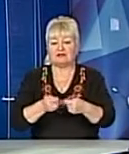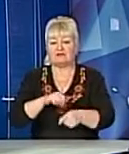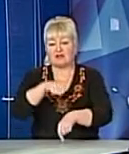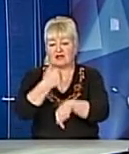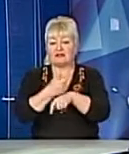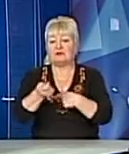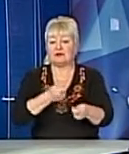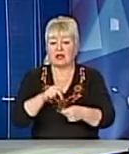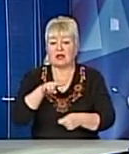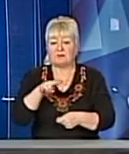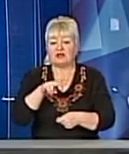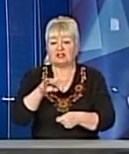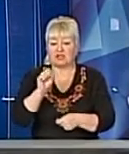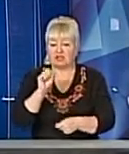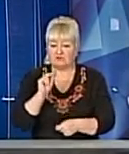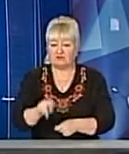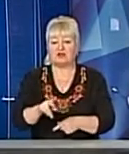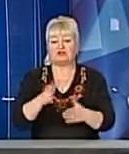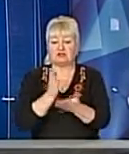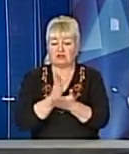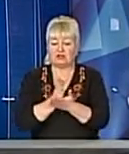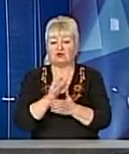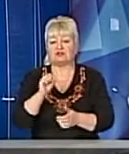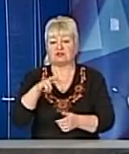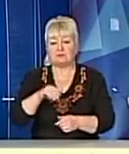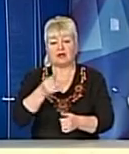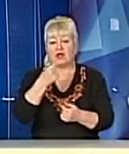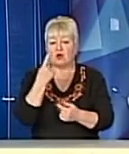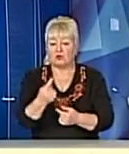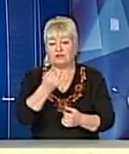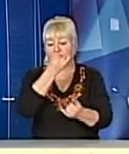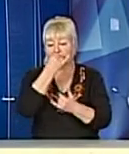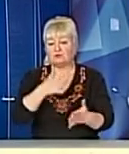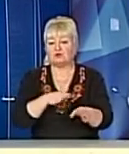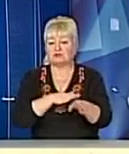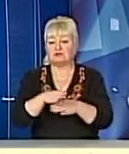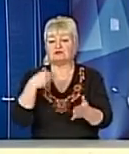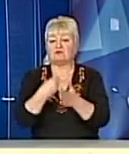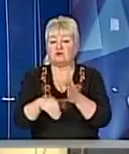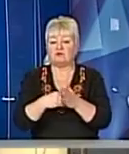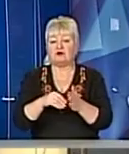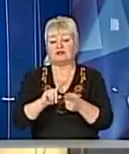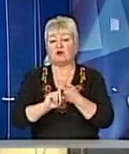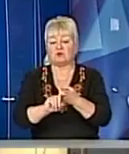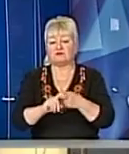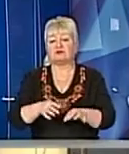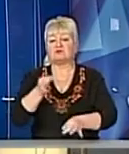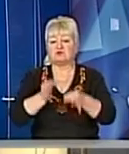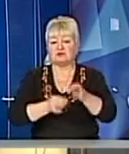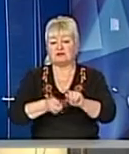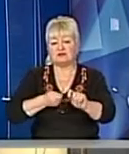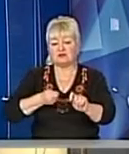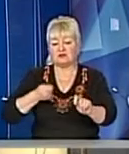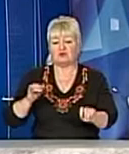Пайонкевич Діючий АТП номер 1 не зможе здійснювати закупівлю у зв'язку із судовою тяганиною через борги перед лазом та